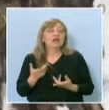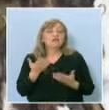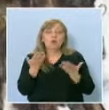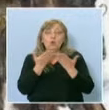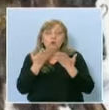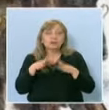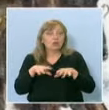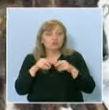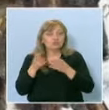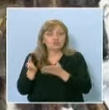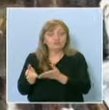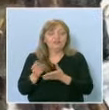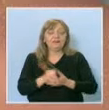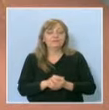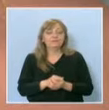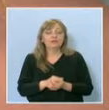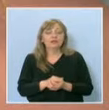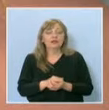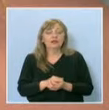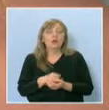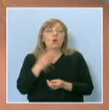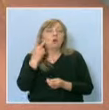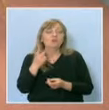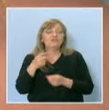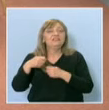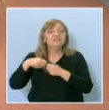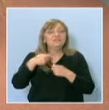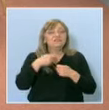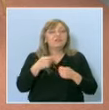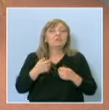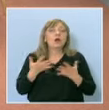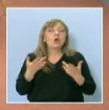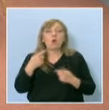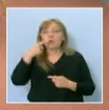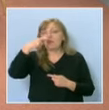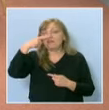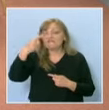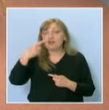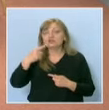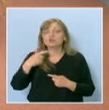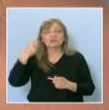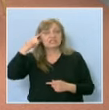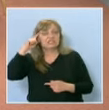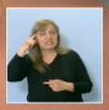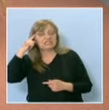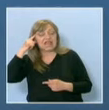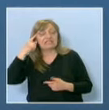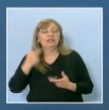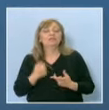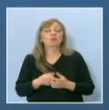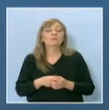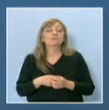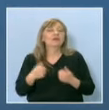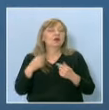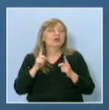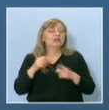вас да научите? Научихме и от двете ни разработки колко е важно съзнанието за историзъм, което трябва да присъства у